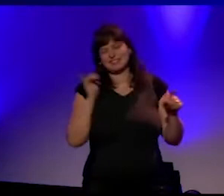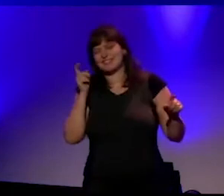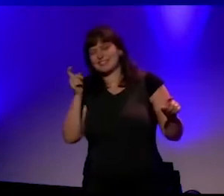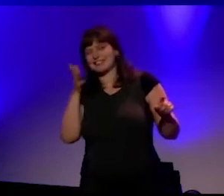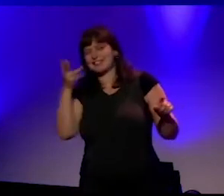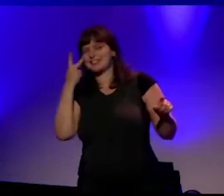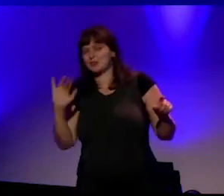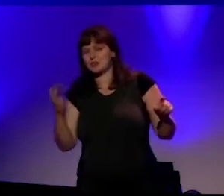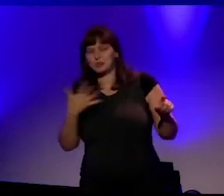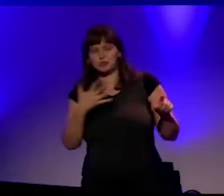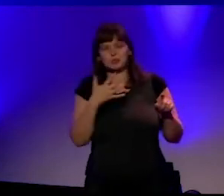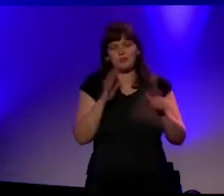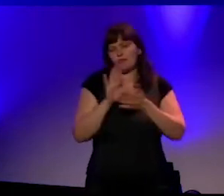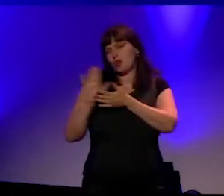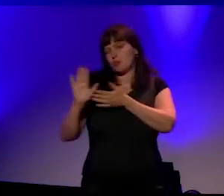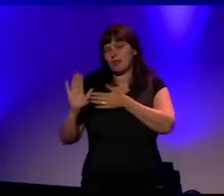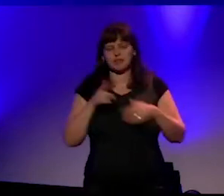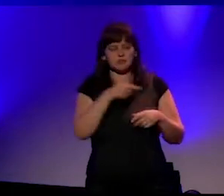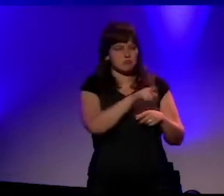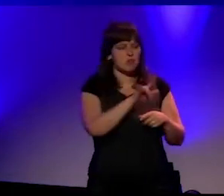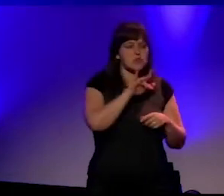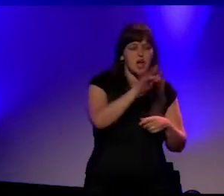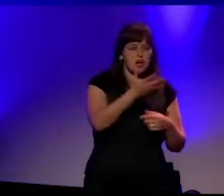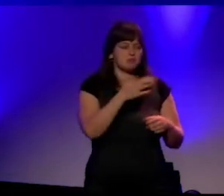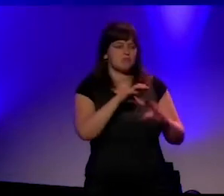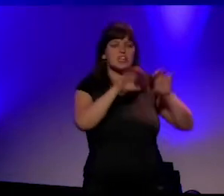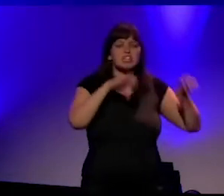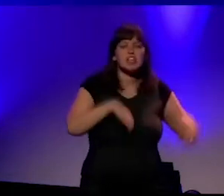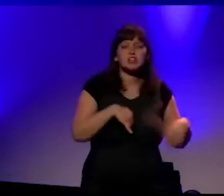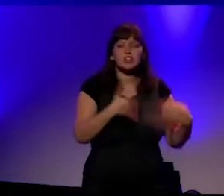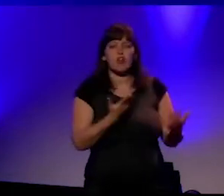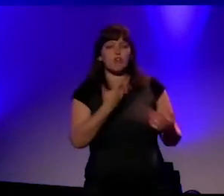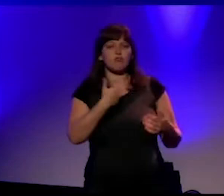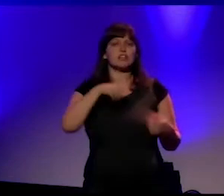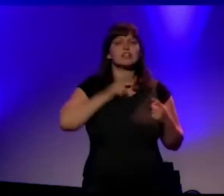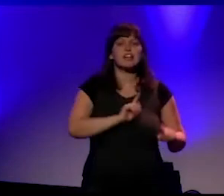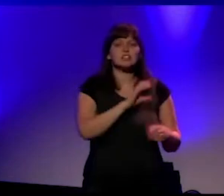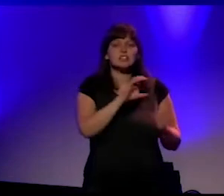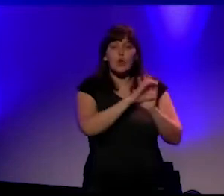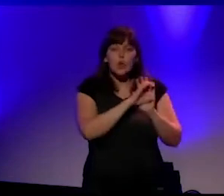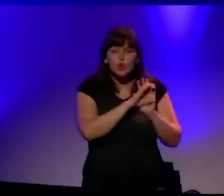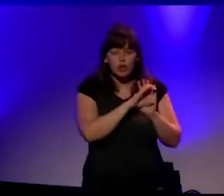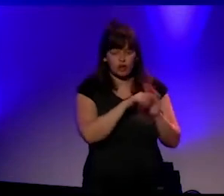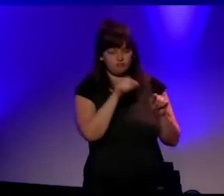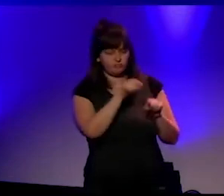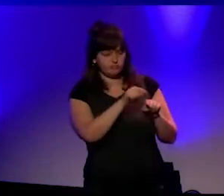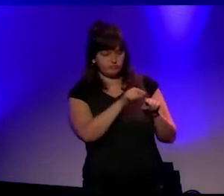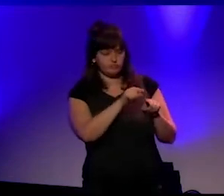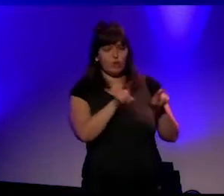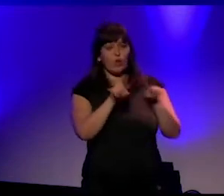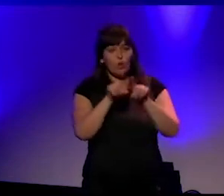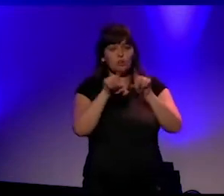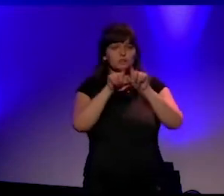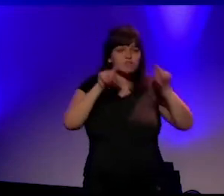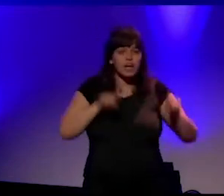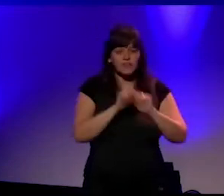een canvas voor de ontwikkeling van een charter of voor een gedragscode, en een canvas voor, we hebben het er al zo vaak over gehad,